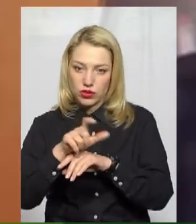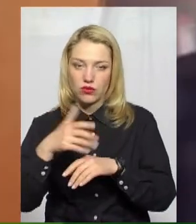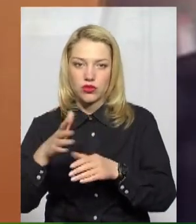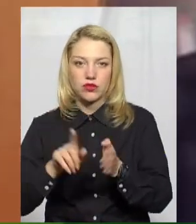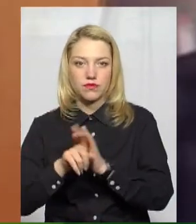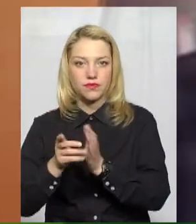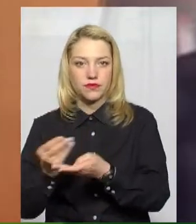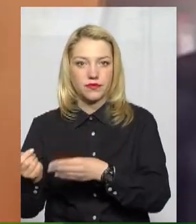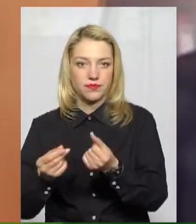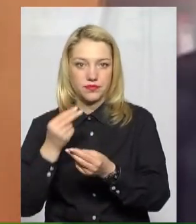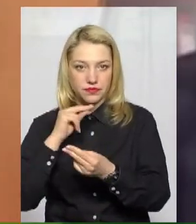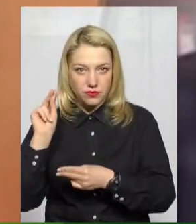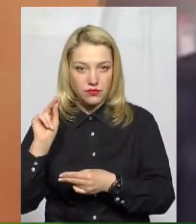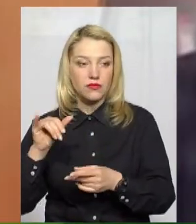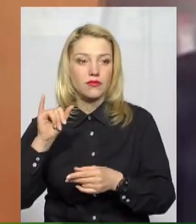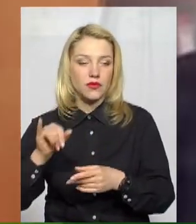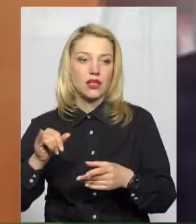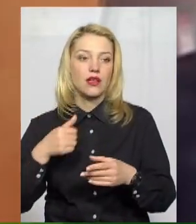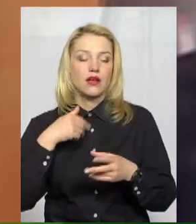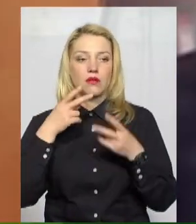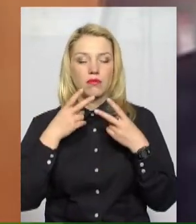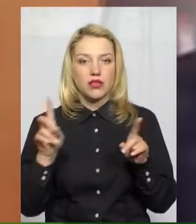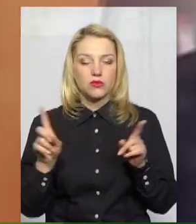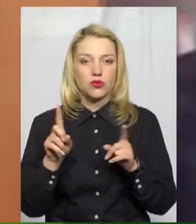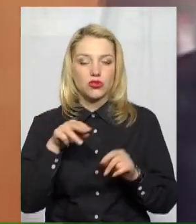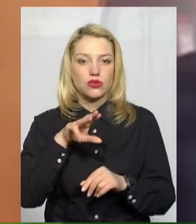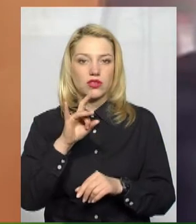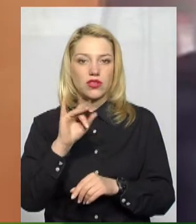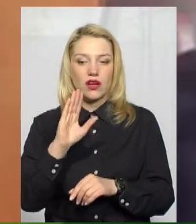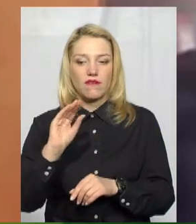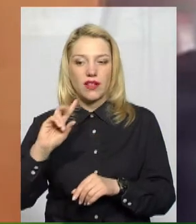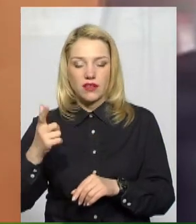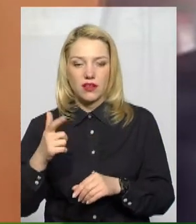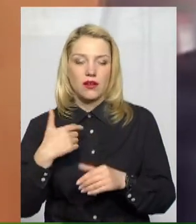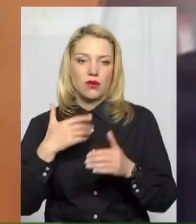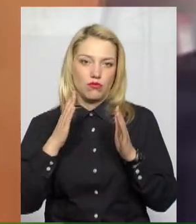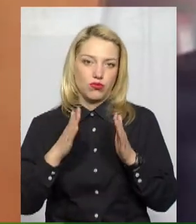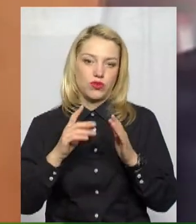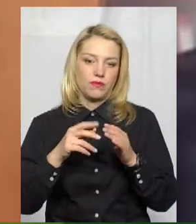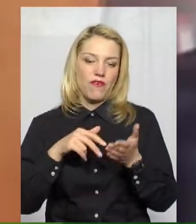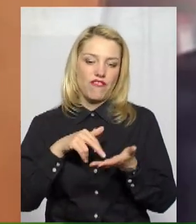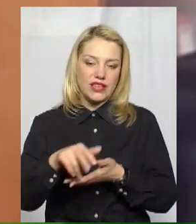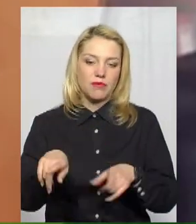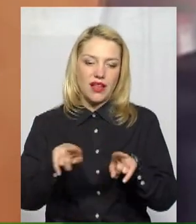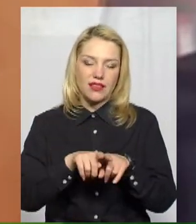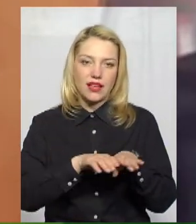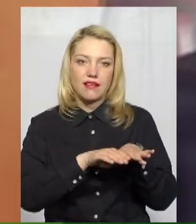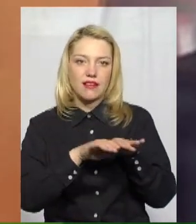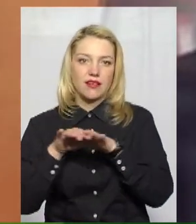оплатіжів ми бачимо, що за травень ми вже вийдемо на той рівень, що забезпечує безперебойну